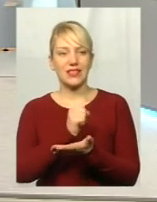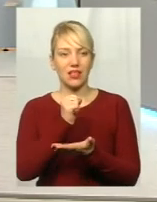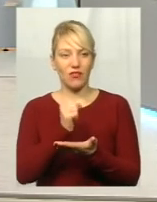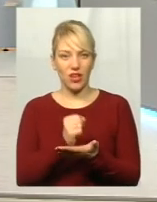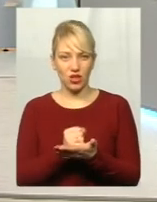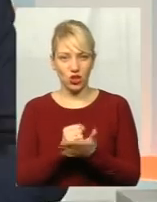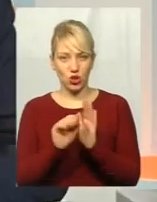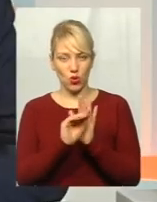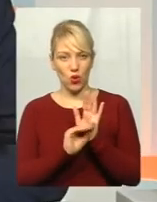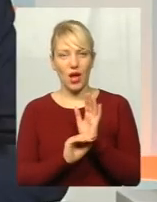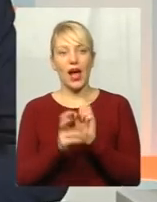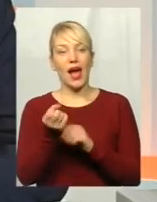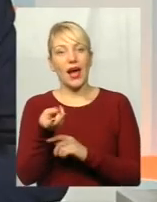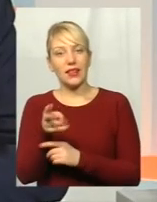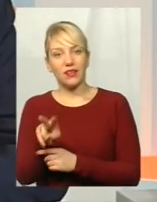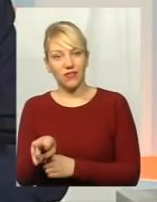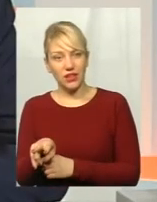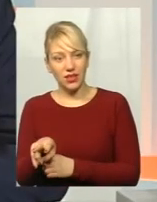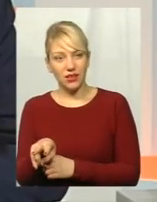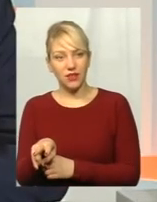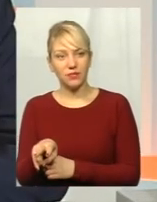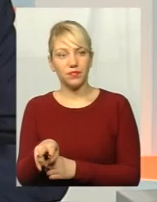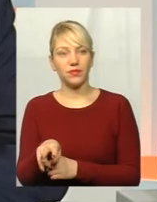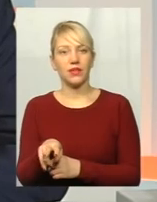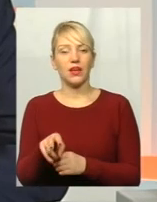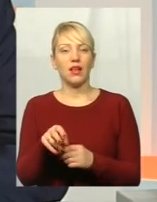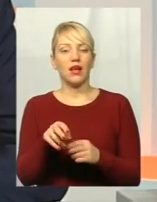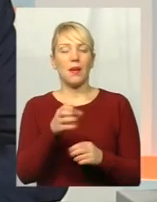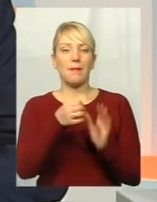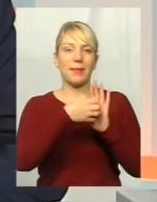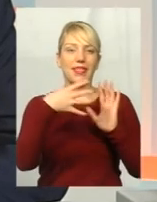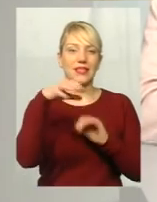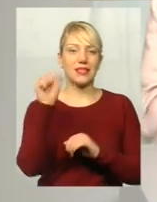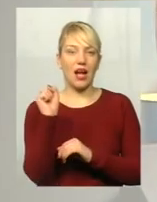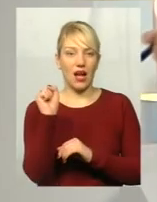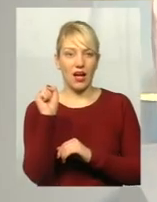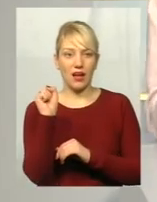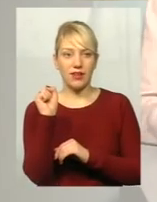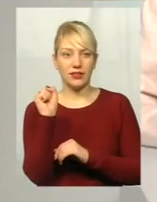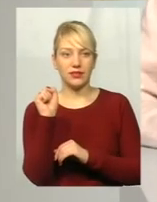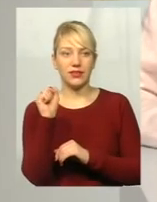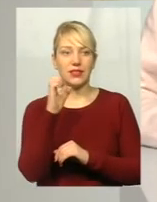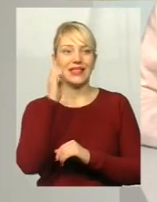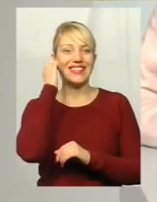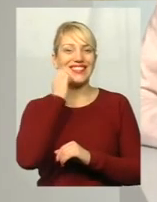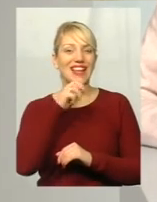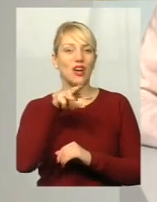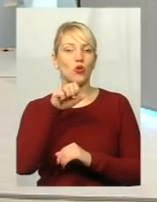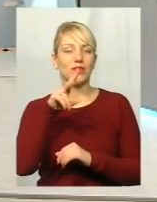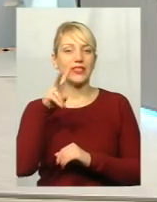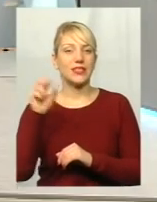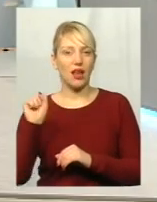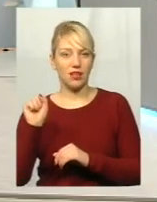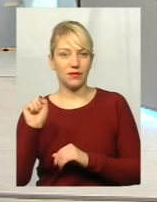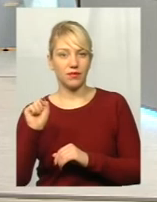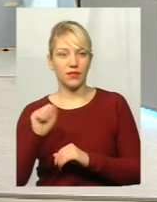автостанції, а дві машини під умовною назвою 15А також залишити і умовною. Річ в тому, що